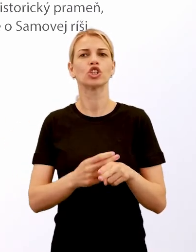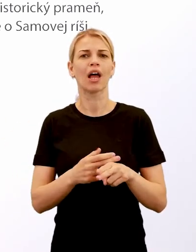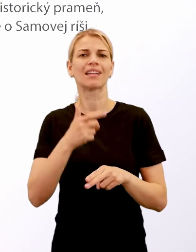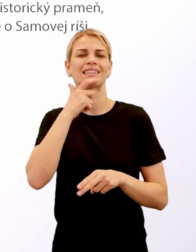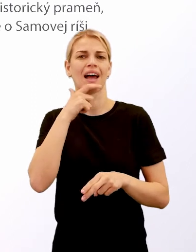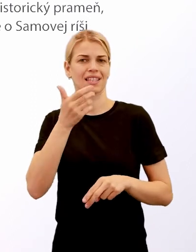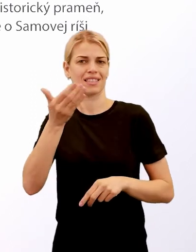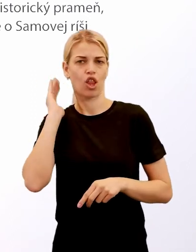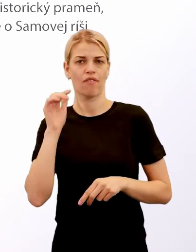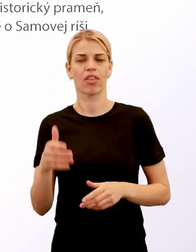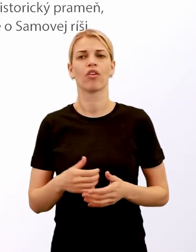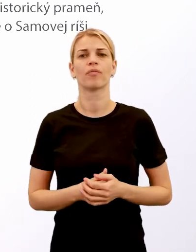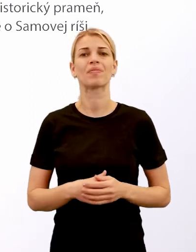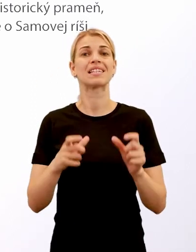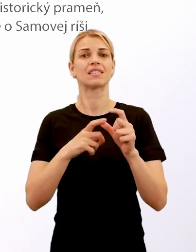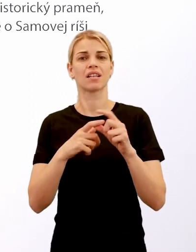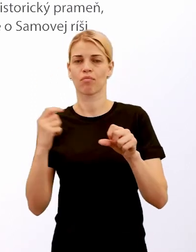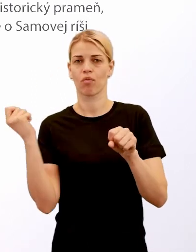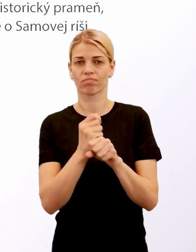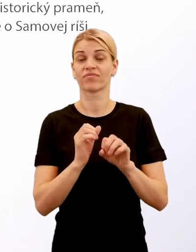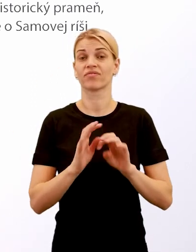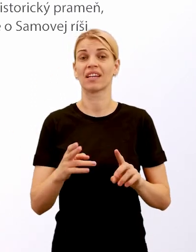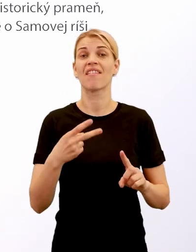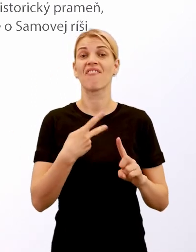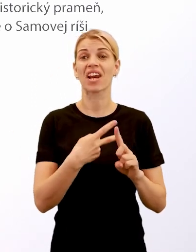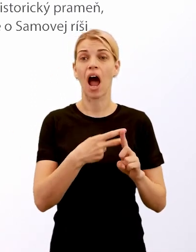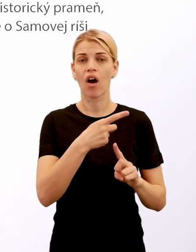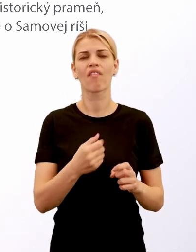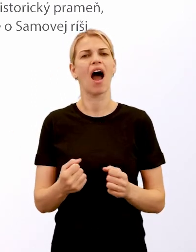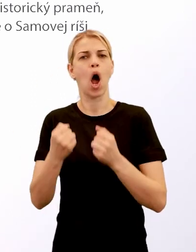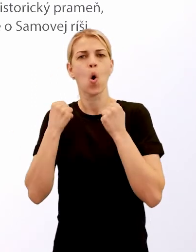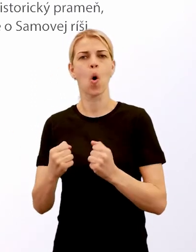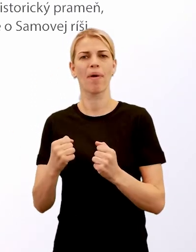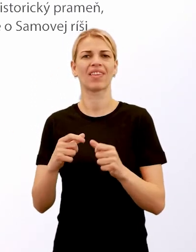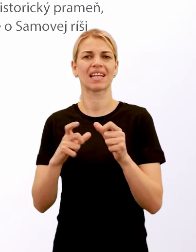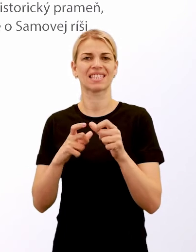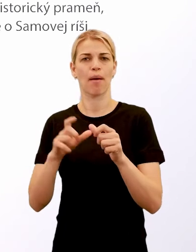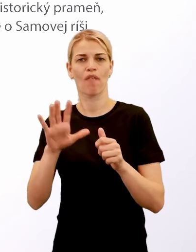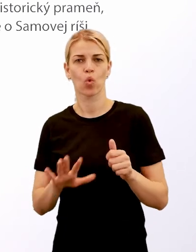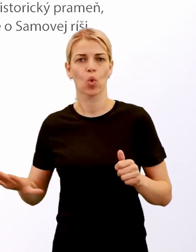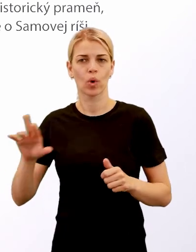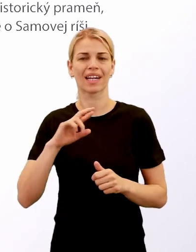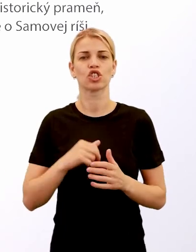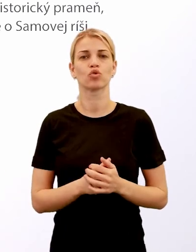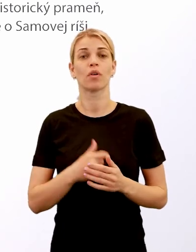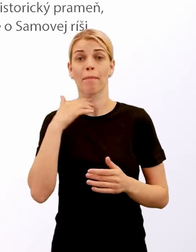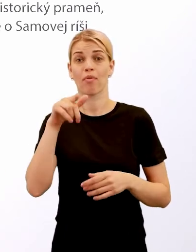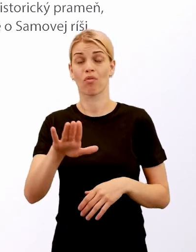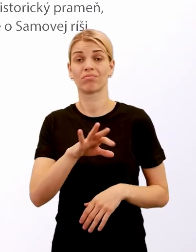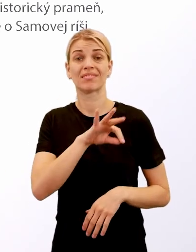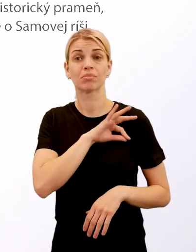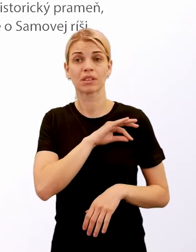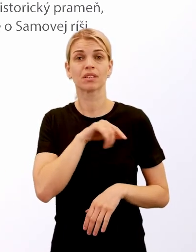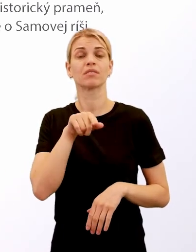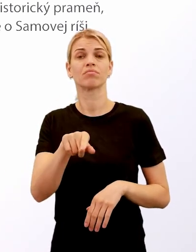Slovanov. Samo porazil aj Frankov a upevnil ríšu. Po jeho smrti sa